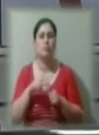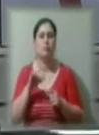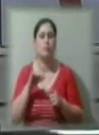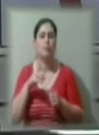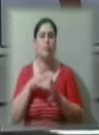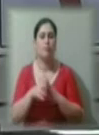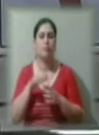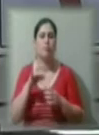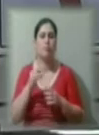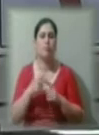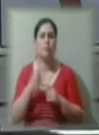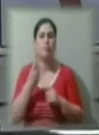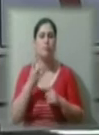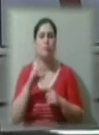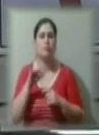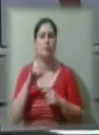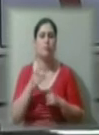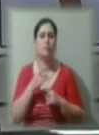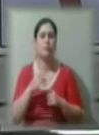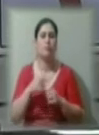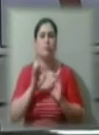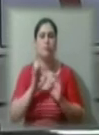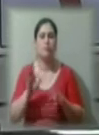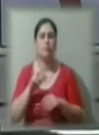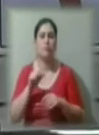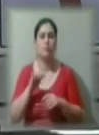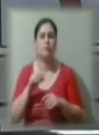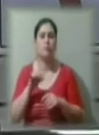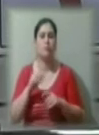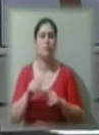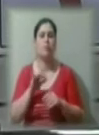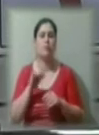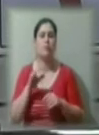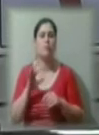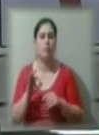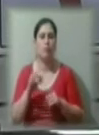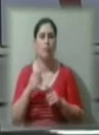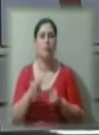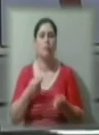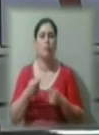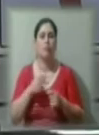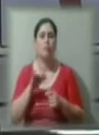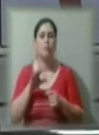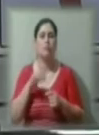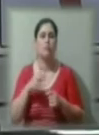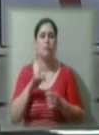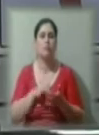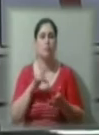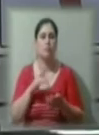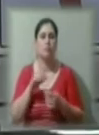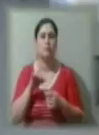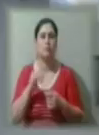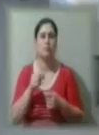на Південний регіон, розказала Олена Марценіус, виконувачка обов'язків керівниці Південного центру радіаційної терапії.